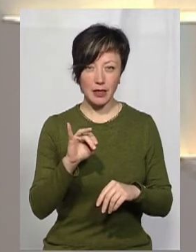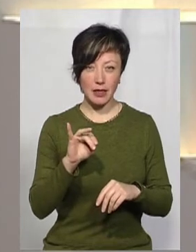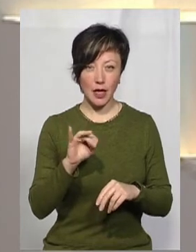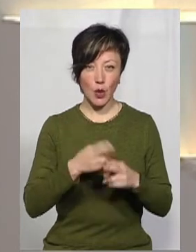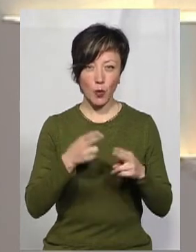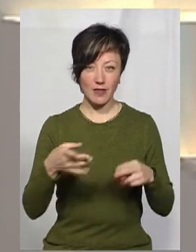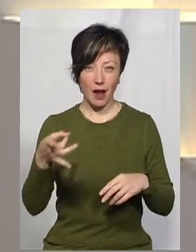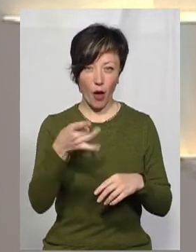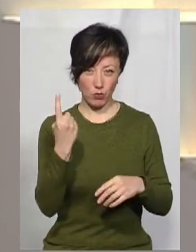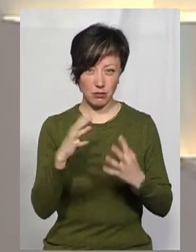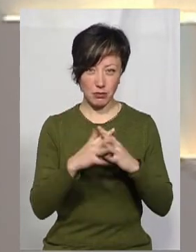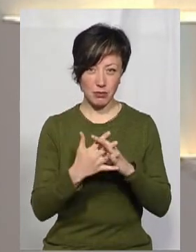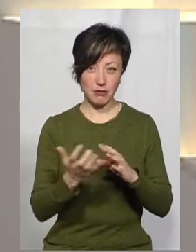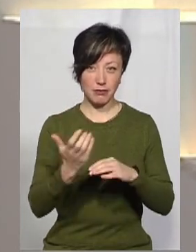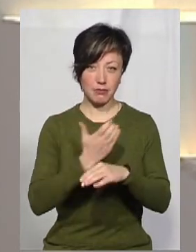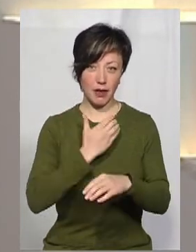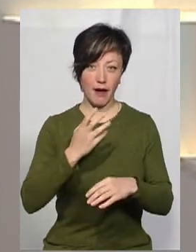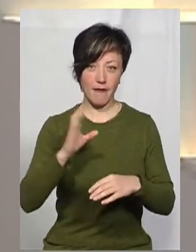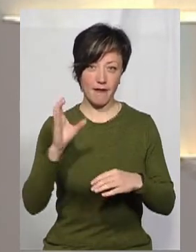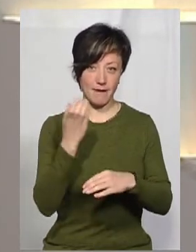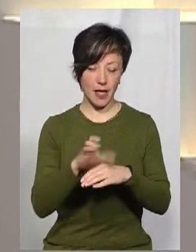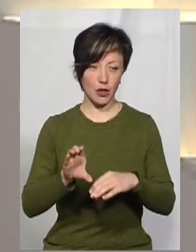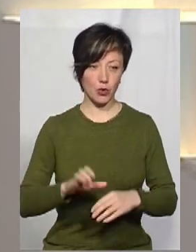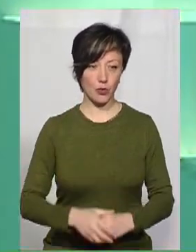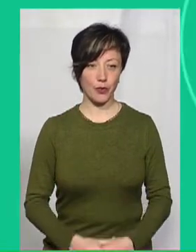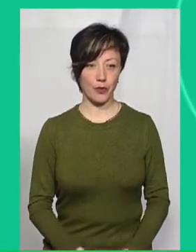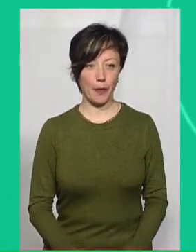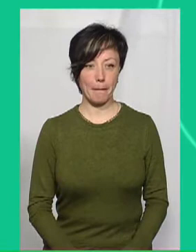як я казала, Доноєвецький район. Надіслав нам відео. Прошу.